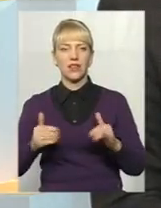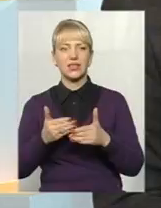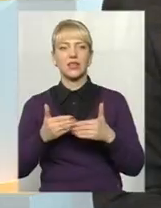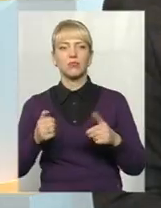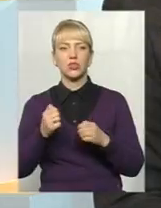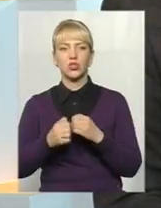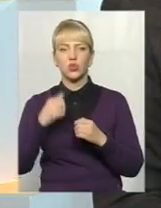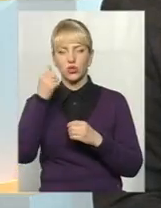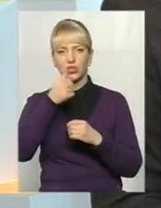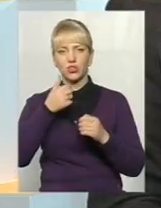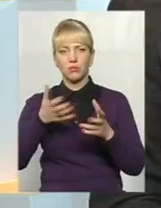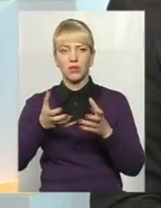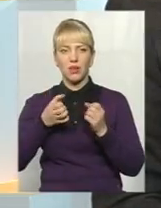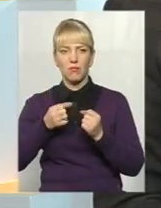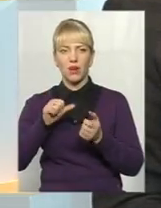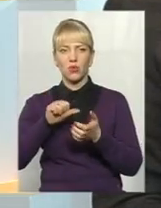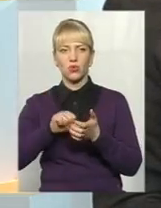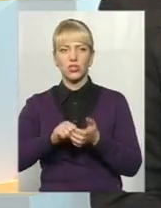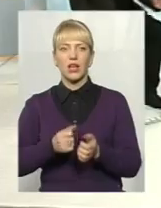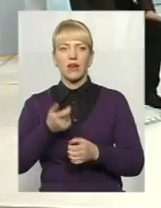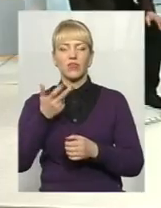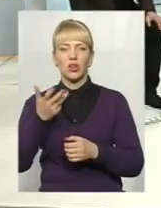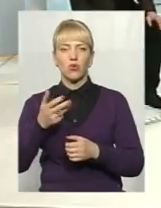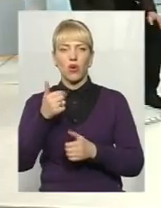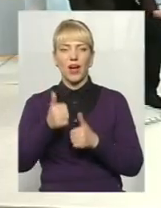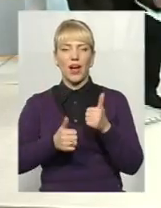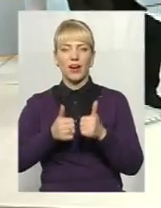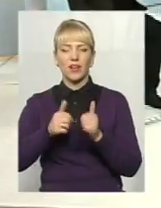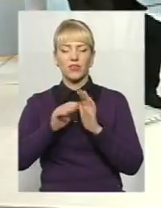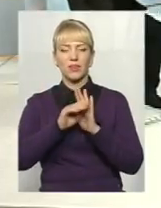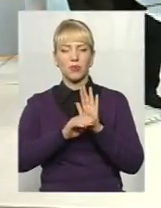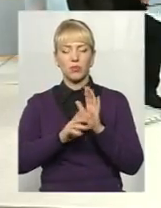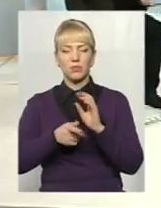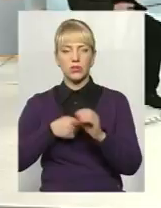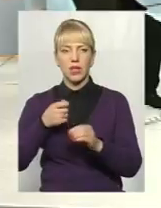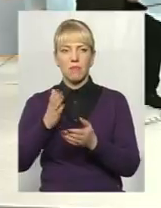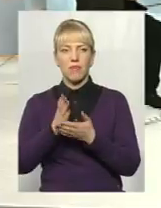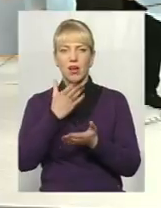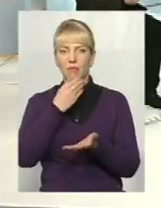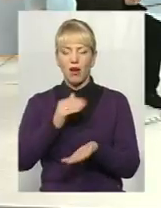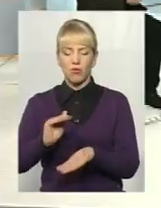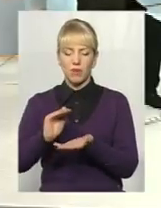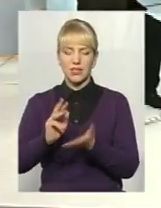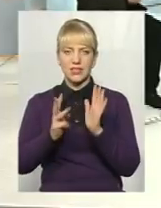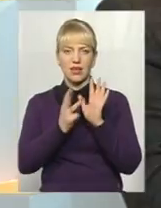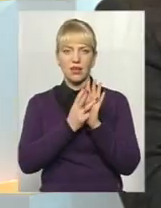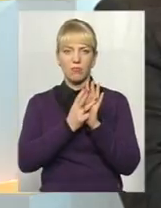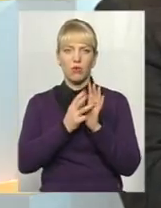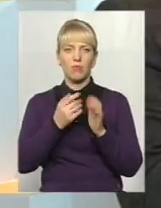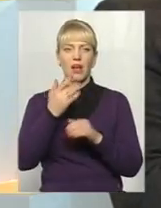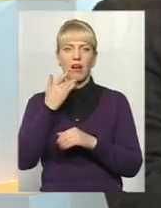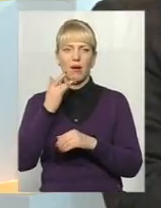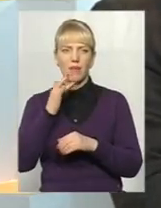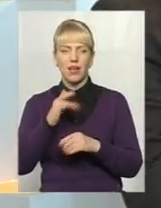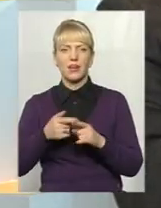щорічно приймаємо участь в кількох грантових програмах, подаємо заявки, маємо цілу пачку отаких гарних з гербом Сполучених Штатів